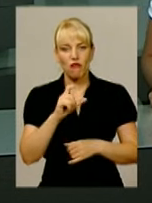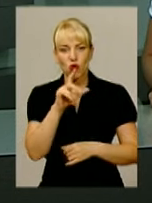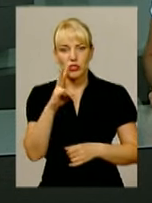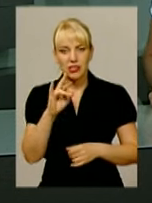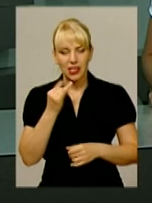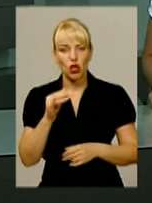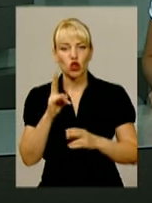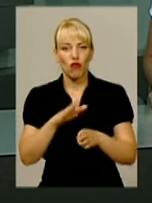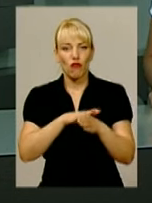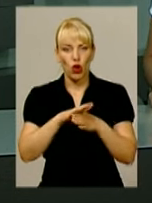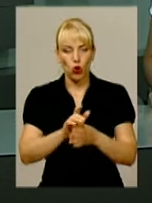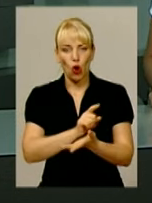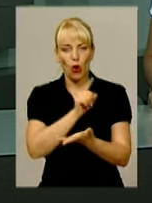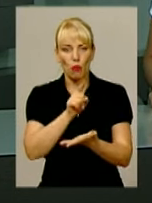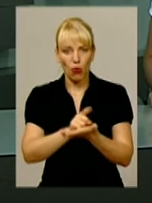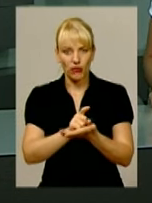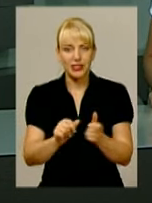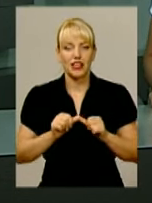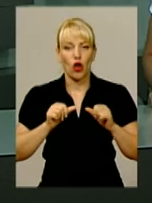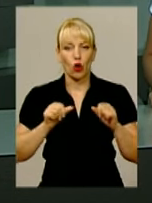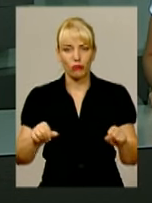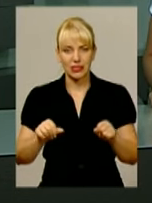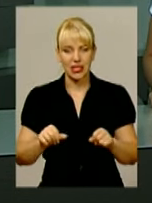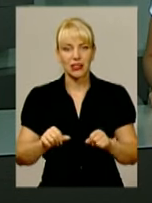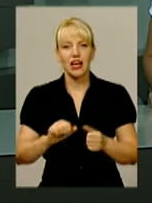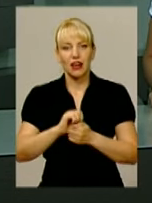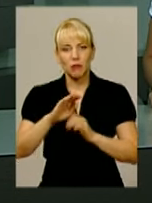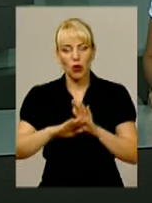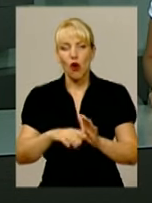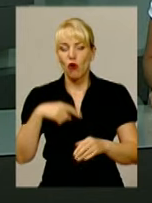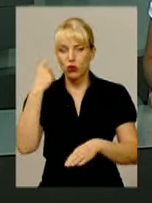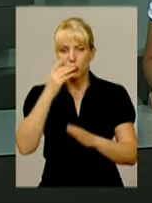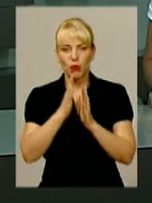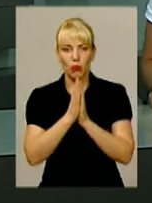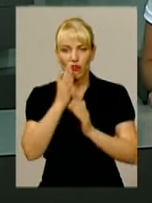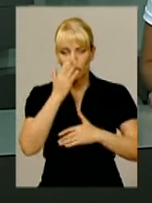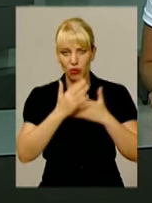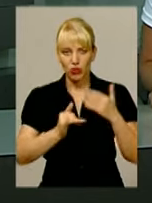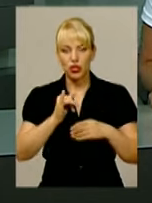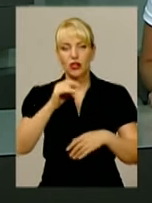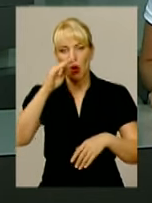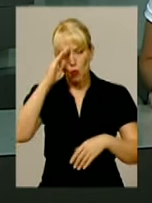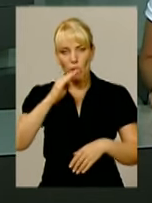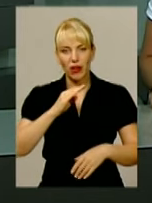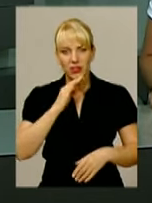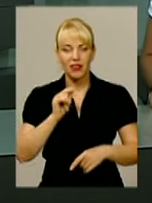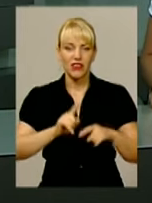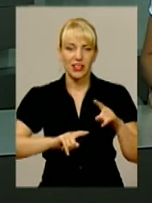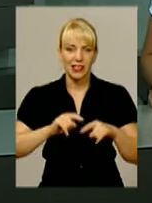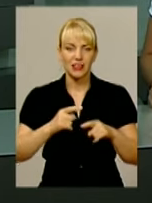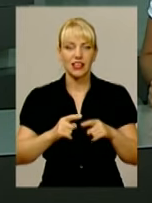військового комісара Ким'янець-Подільського міськрайонного військомату, особисто попросив вибачення у безків та рідних загиблого героя.